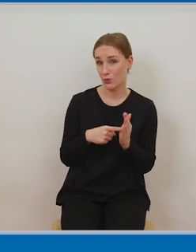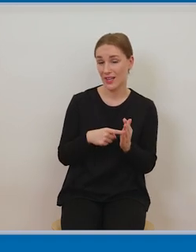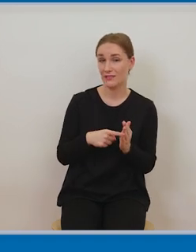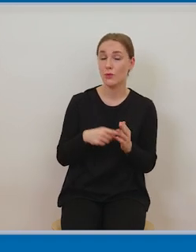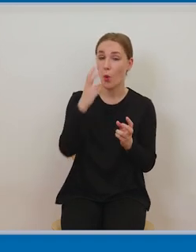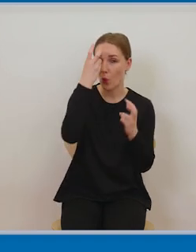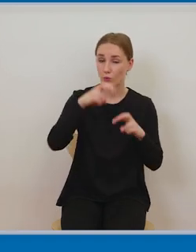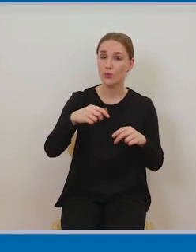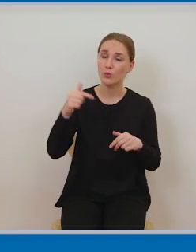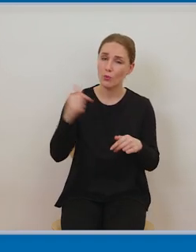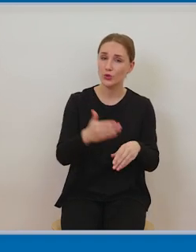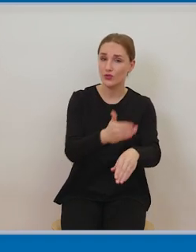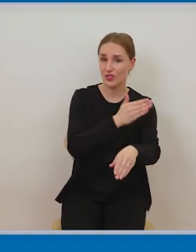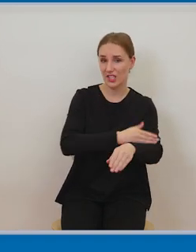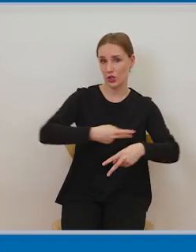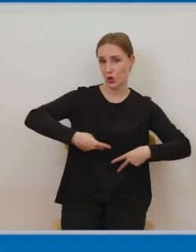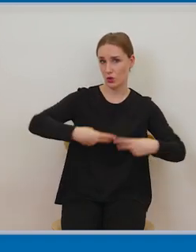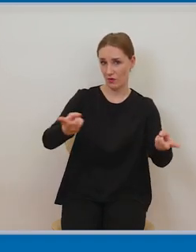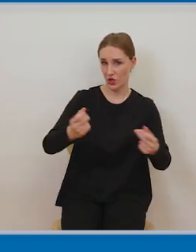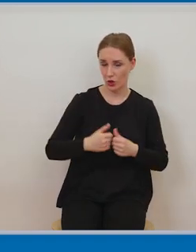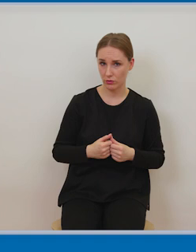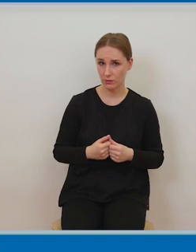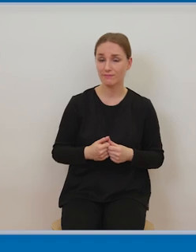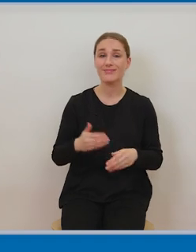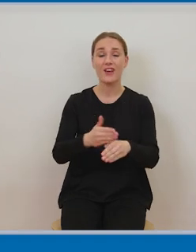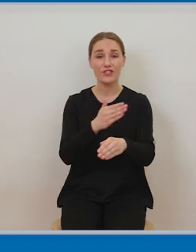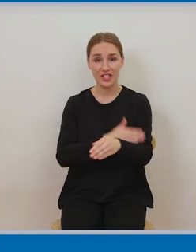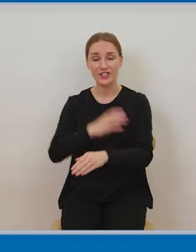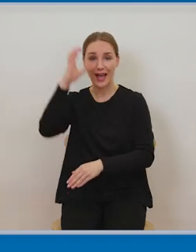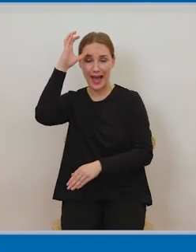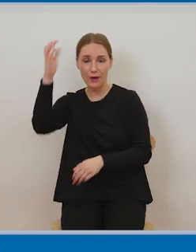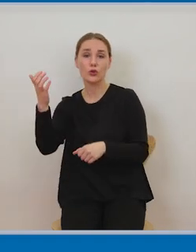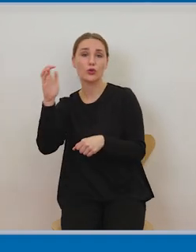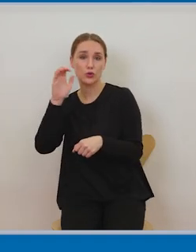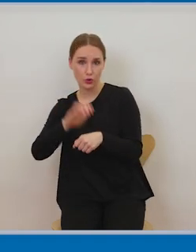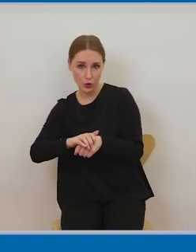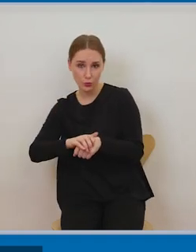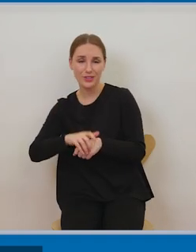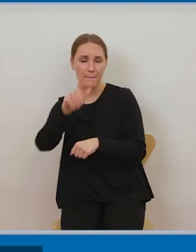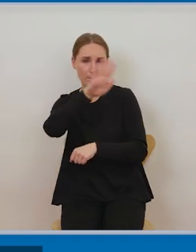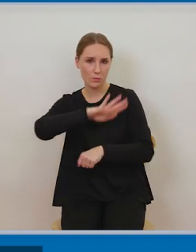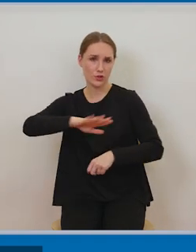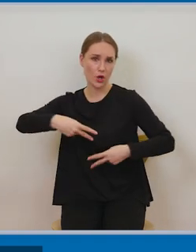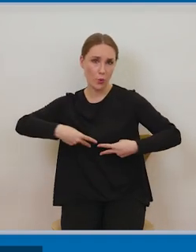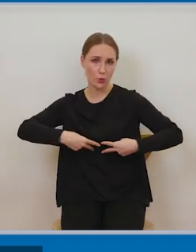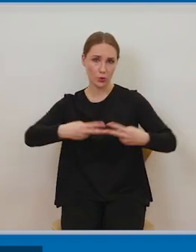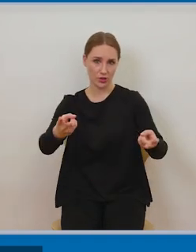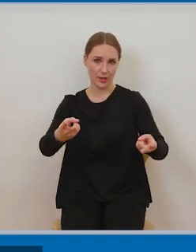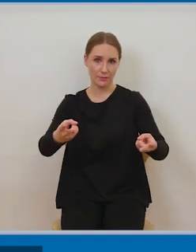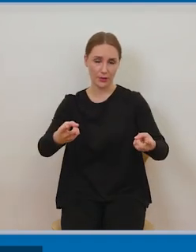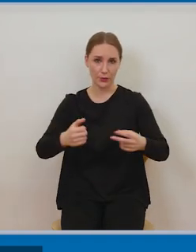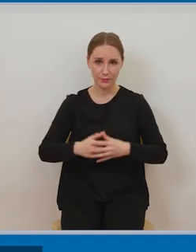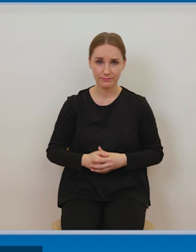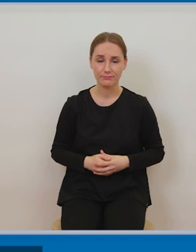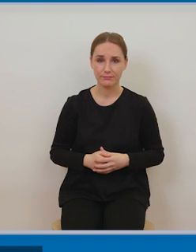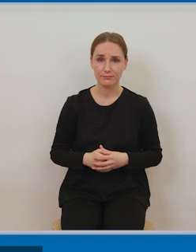utwór nie został rozpowszechniony, że to jest jakaś treść, która jeszcze nie została opublikowana, że to jest praca magisterska, która jest